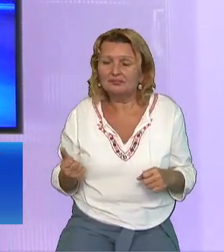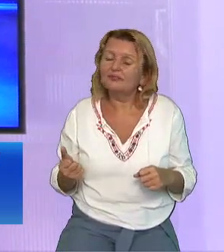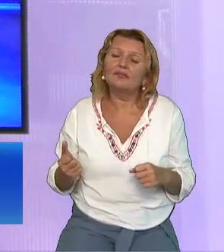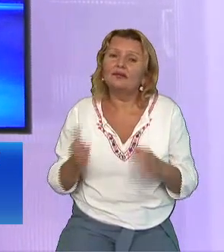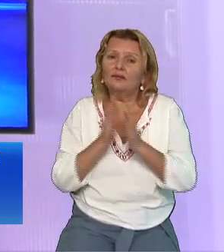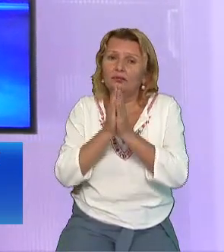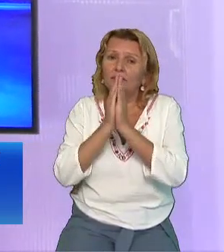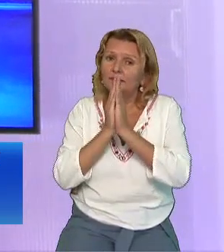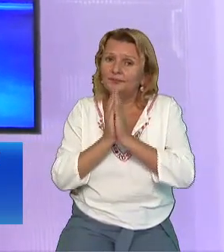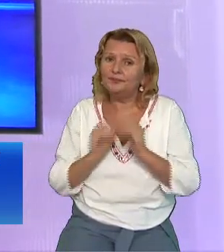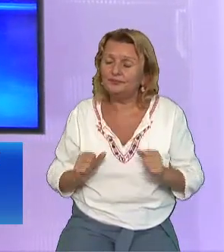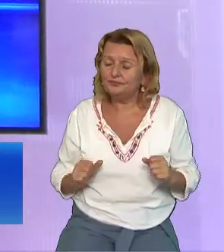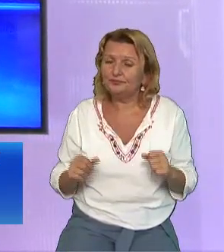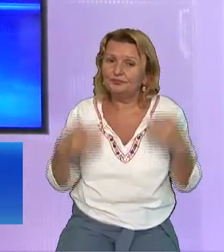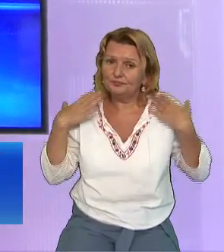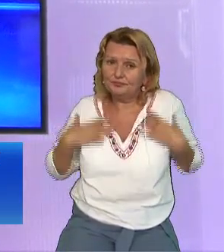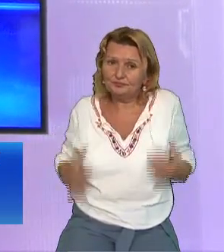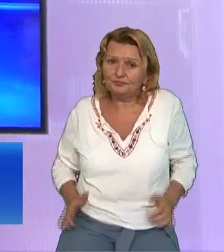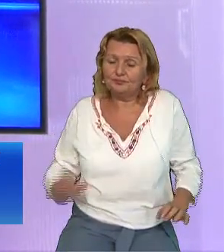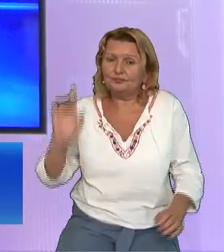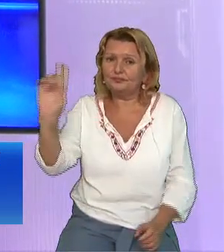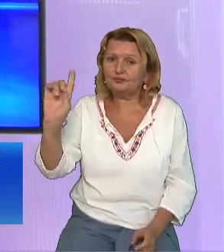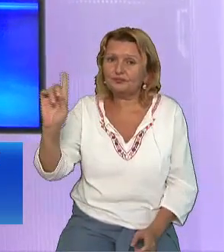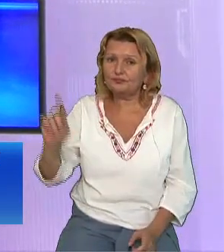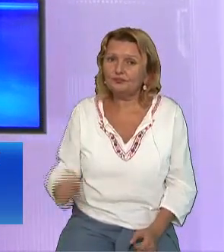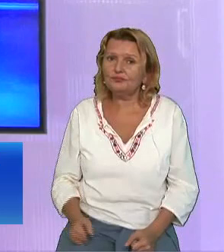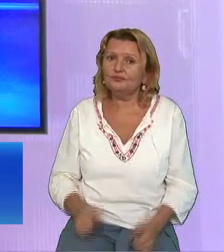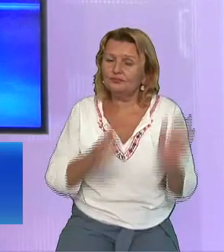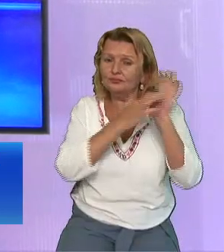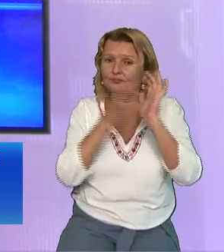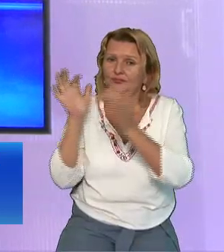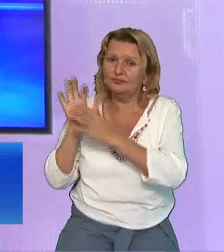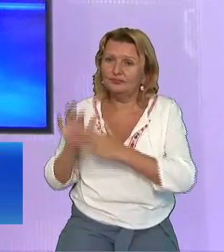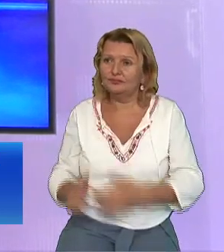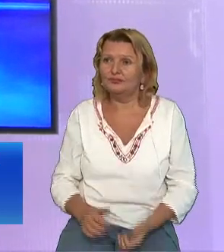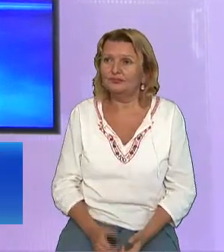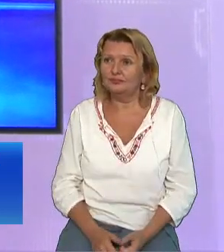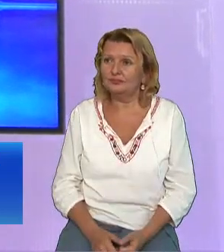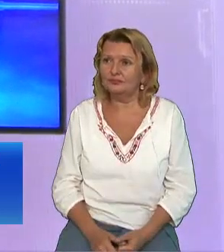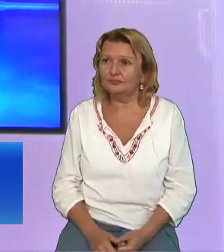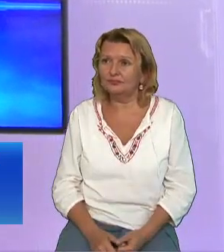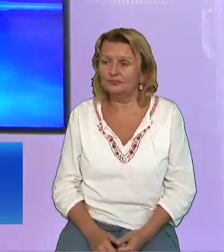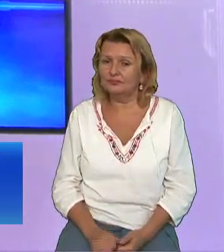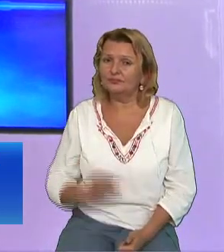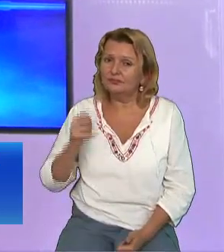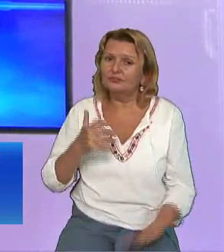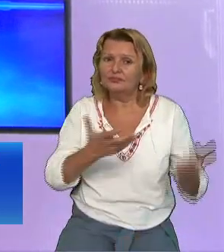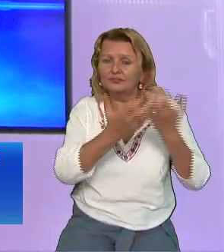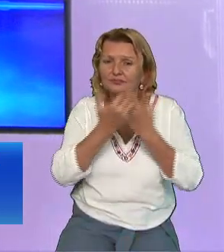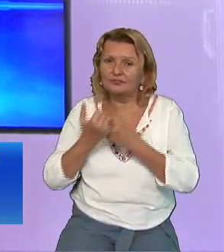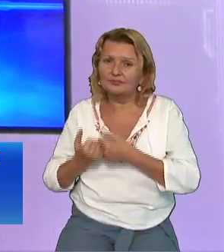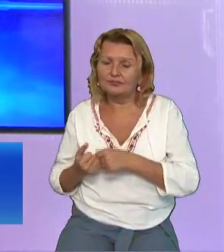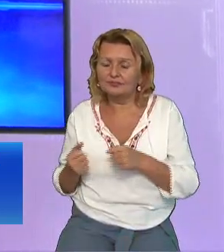aloe și de smirnă Ca să spele trupul lui Iisus De năclăitul sânge pe care Îl a lăsat coroanea de spin Sulita